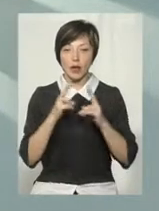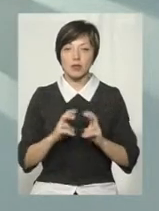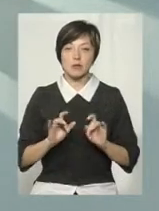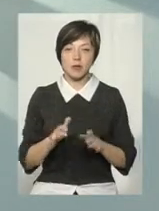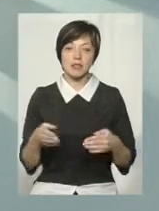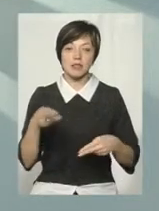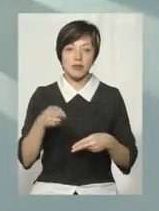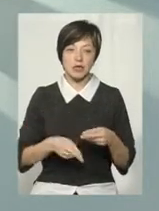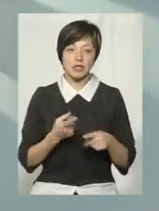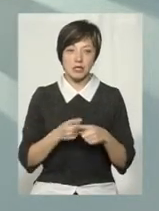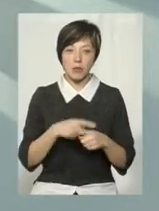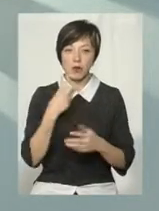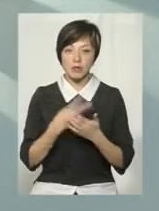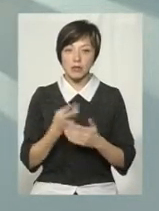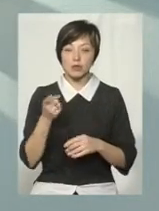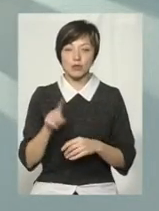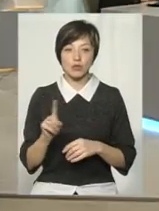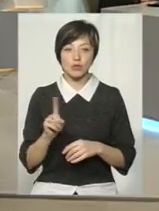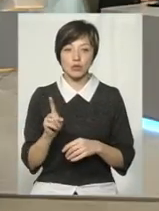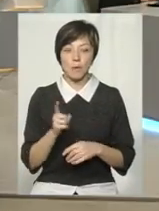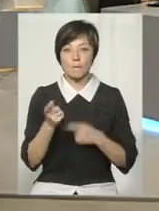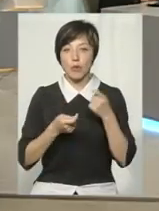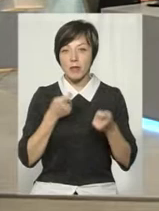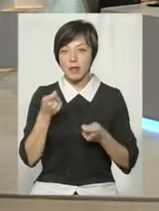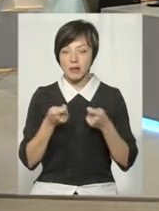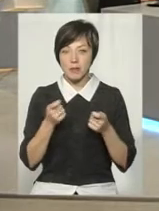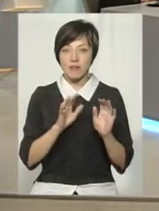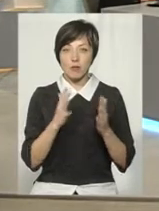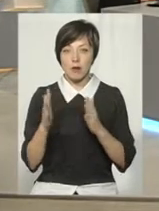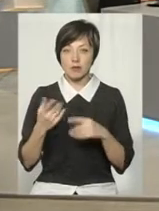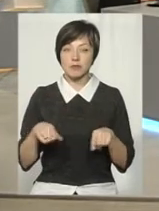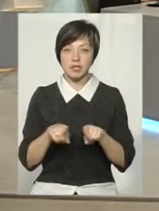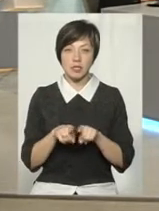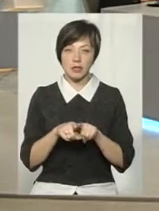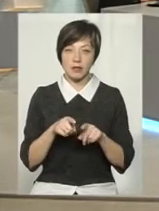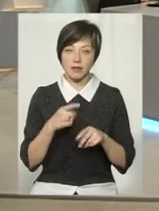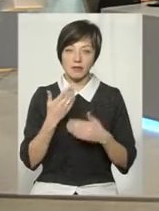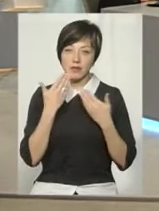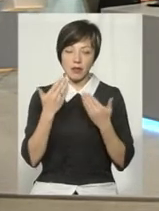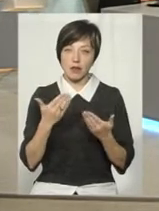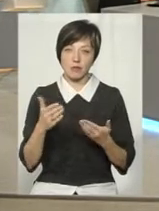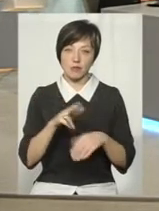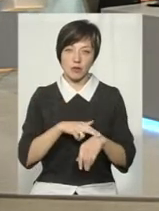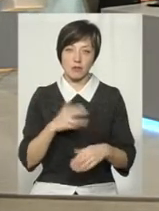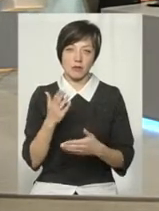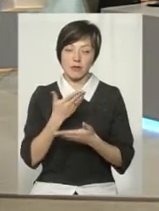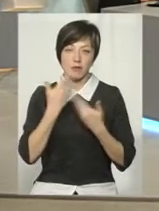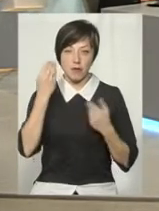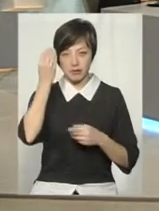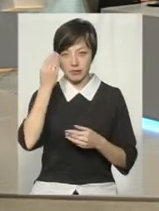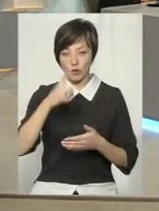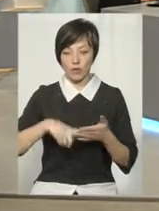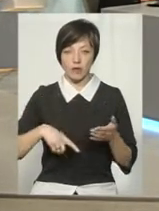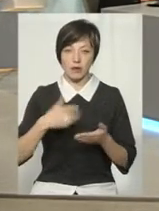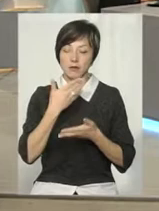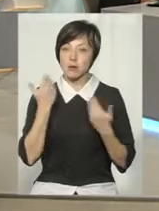завершений. Тому це показник того, що, в принципі, по мілким якимось таким випадкам все ж таки не звертаємось, тому що не маємо в тому якоїсь довіри.